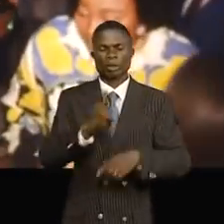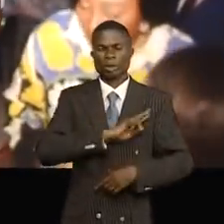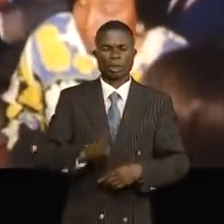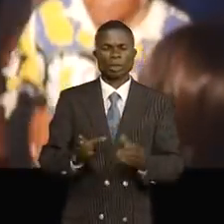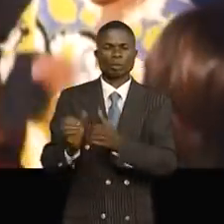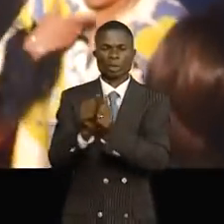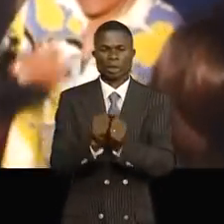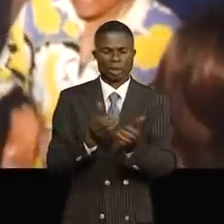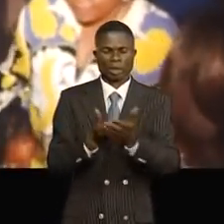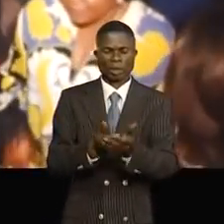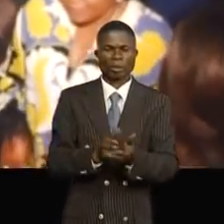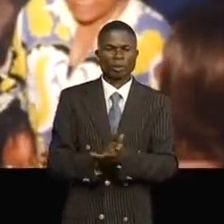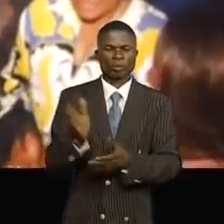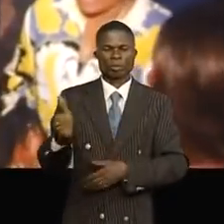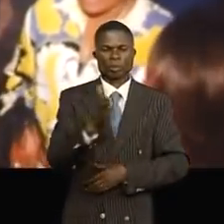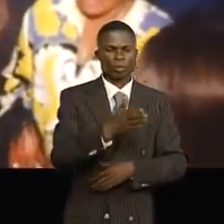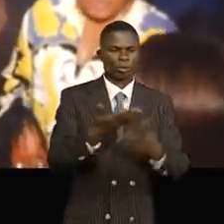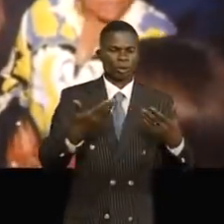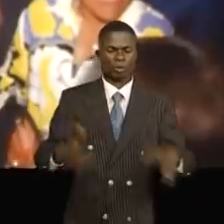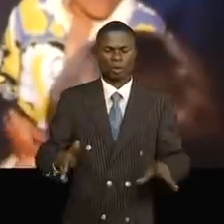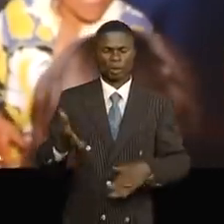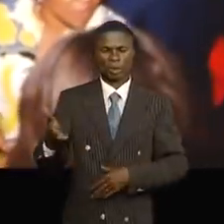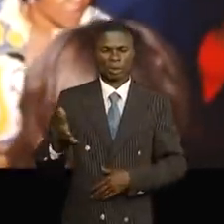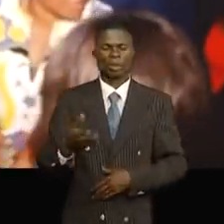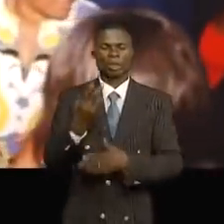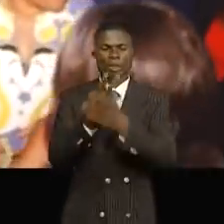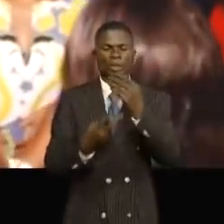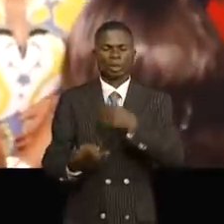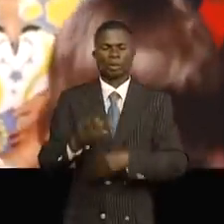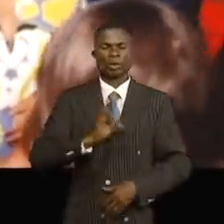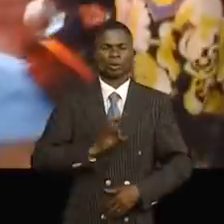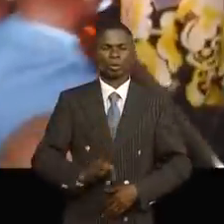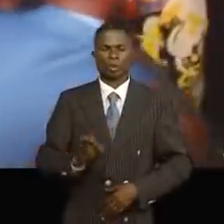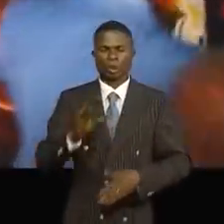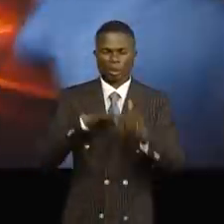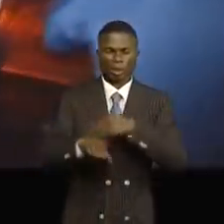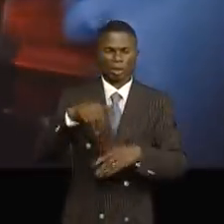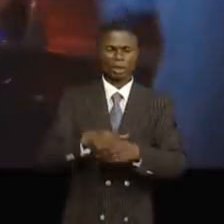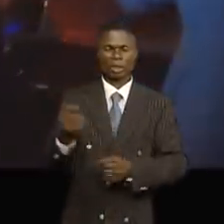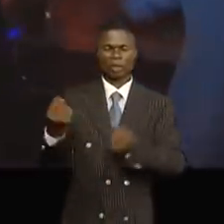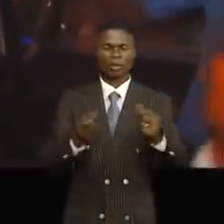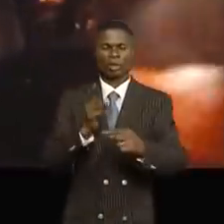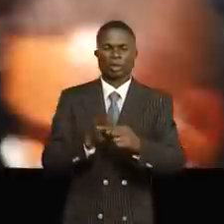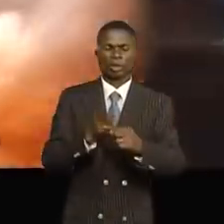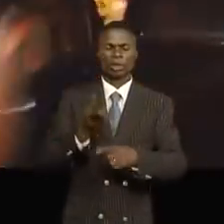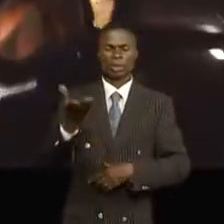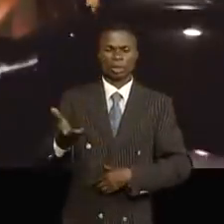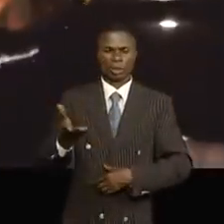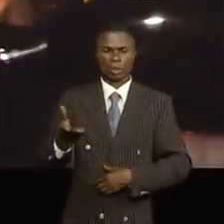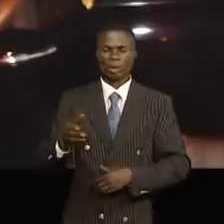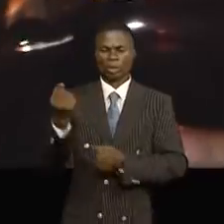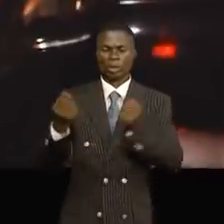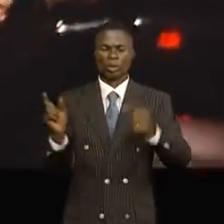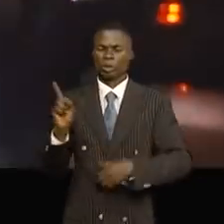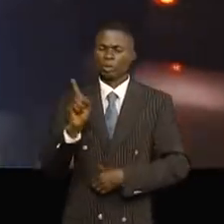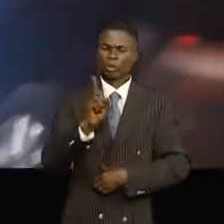Après avoir salué le comité d'accueil restreint, le couple présidentiel a pris place à bord d'une limousine et le cortège